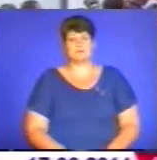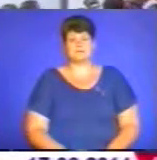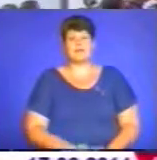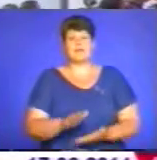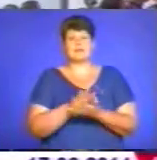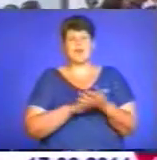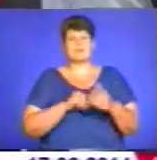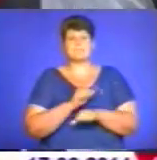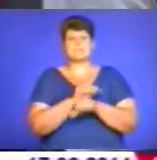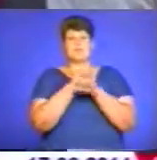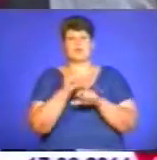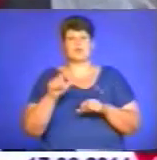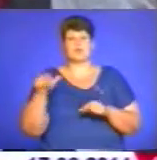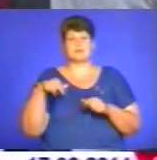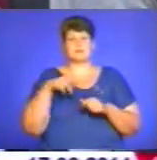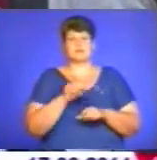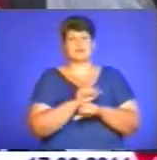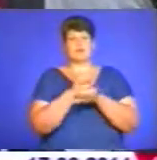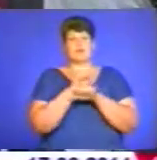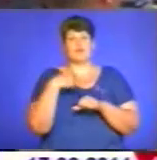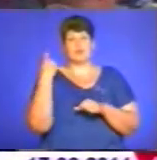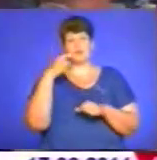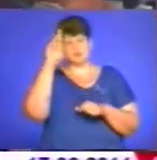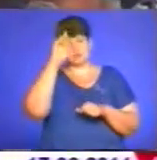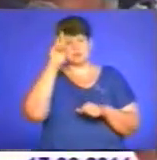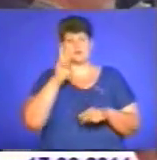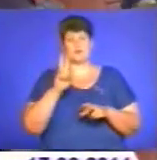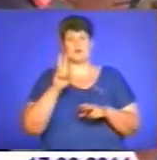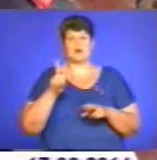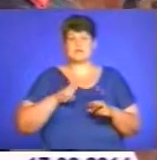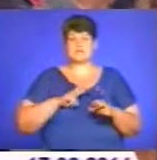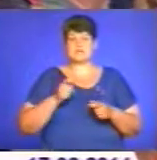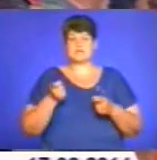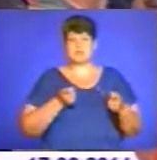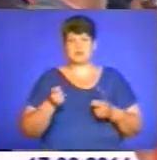мітингувальники вирішили стрейкувати до обласної державної адміністрації.